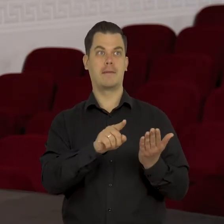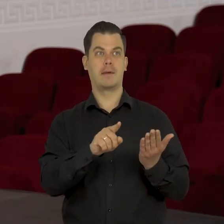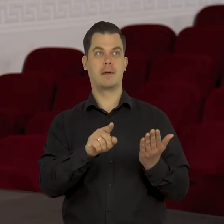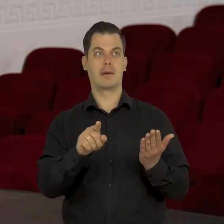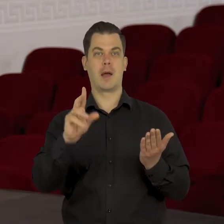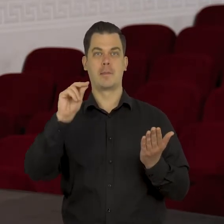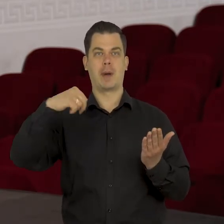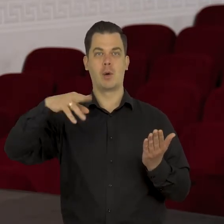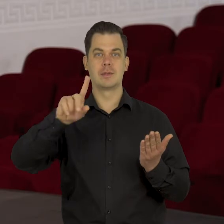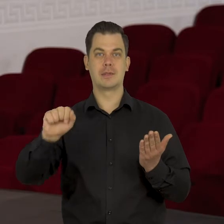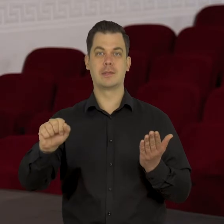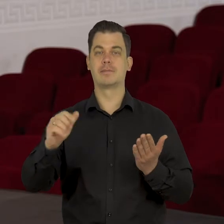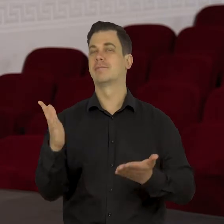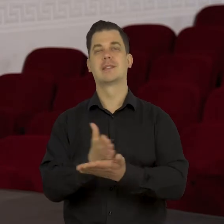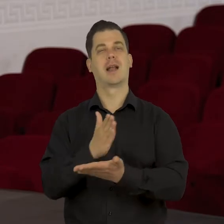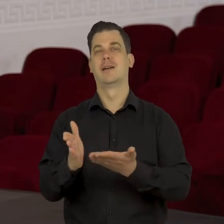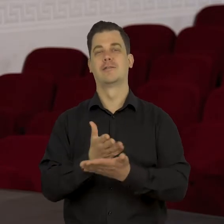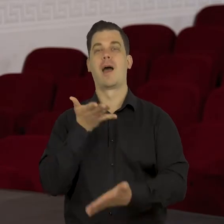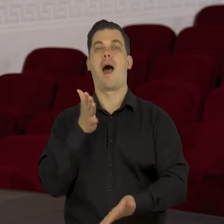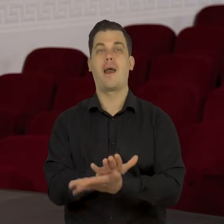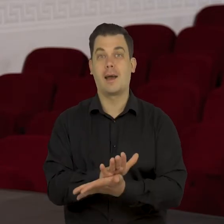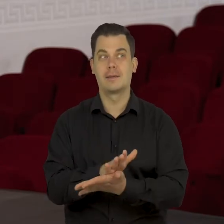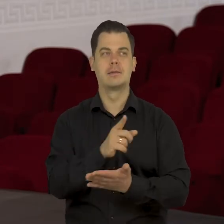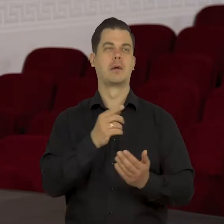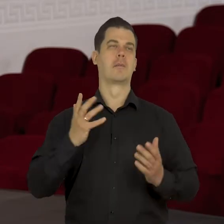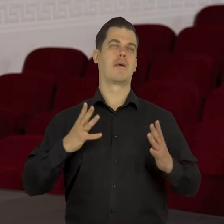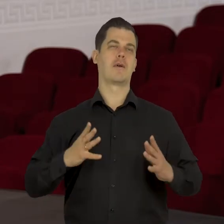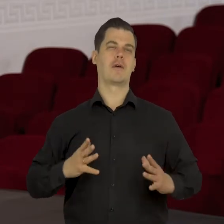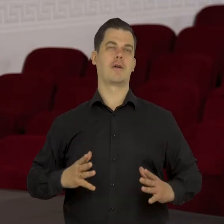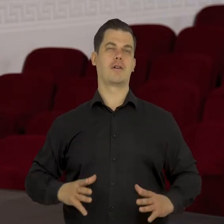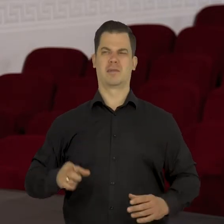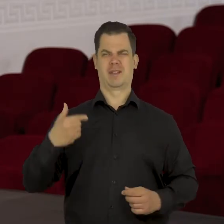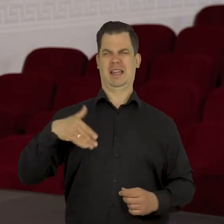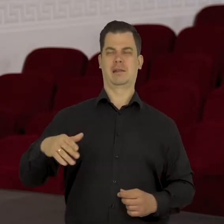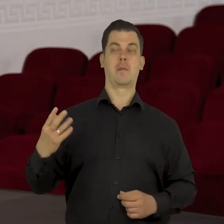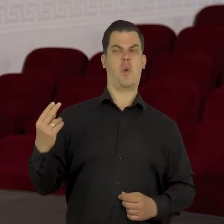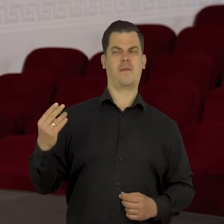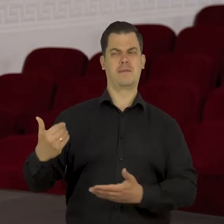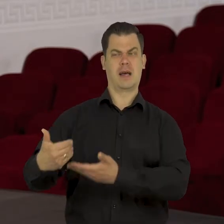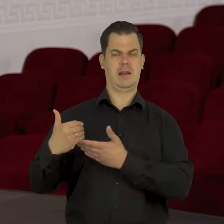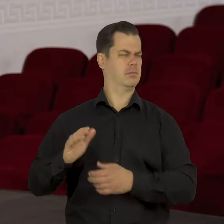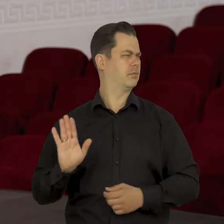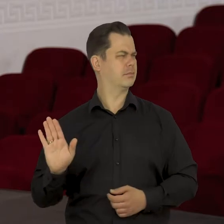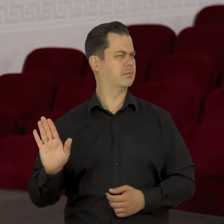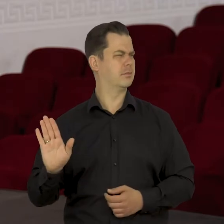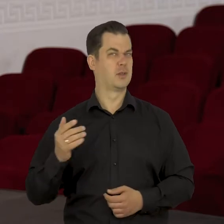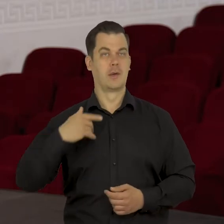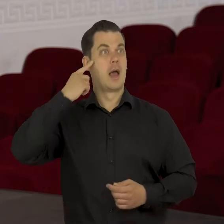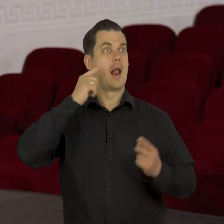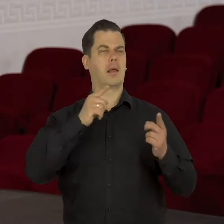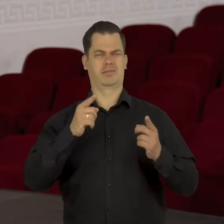to, aktorzy są różni. To też jest kwestia osobowości. Niektórzy nie potrzebują sufleta, nie chcą, żeby im podpowiadać. To ich